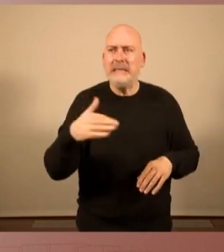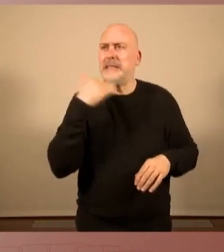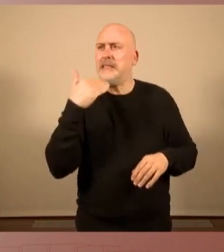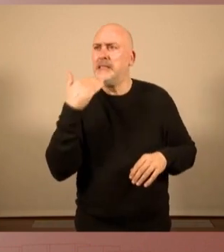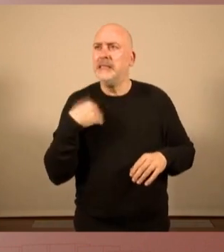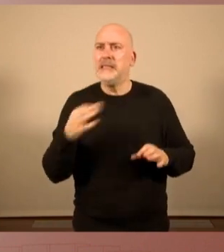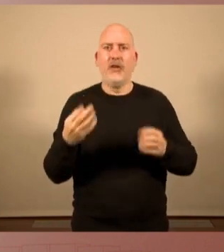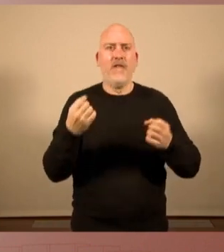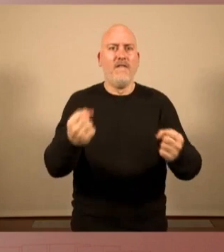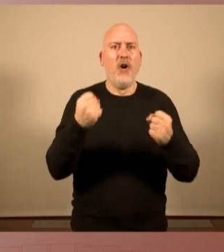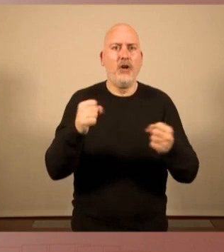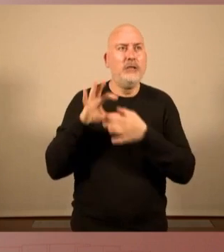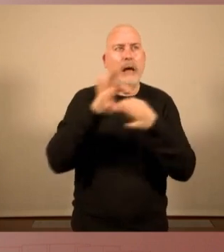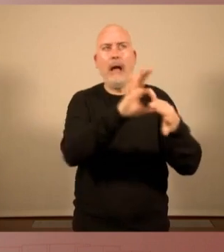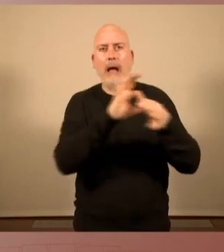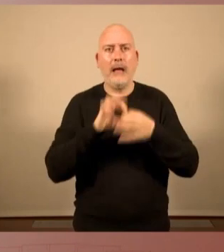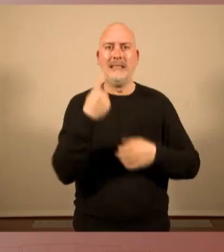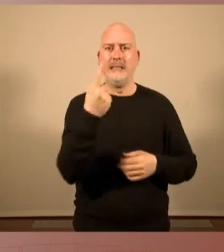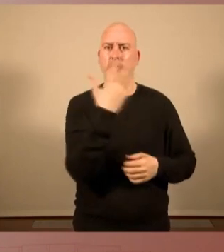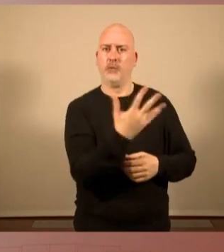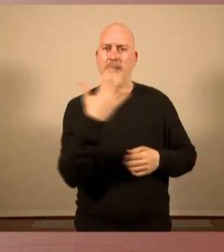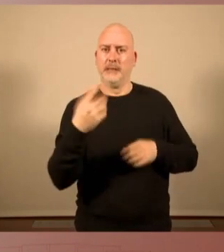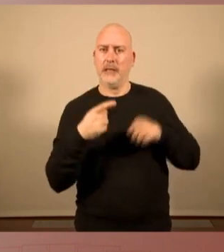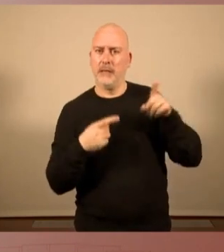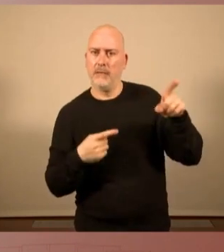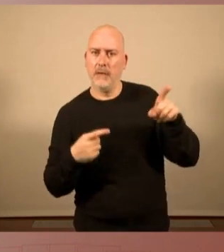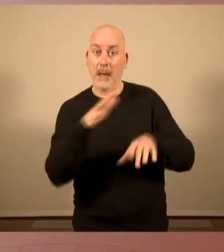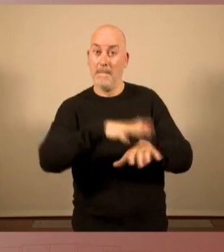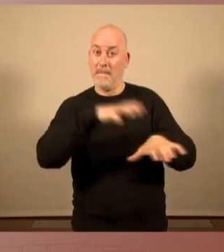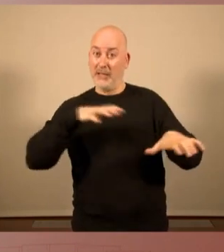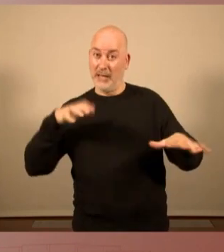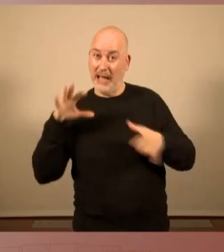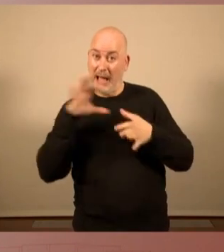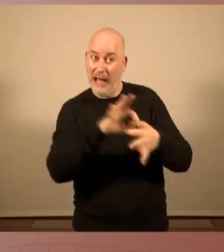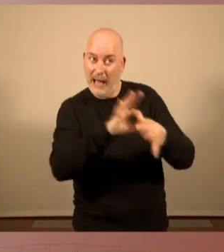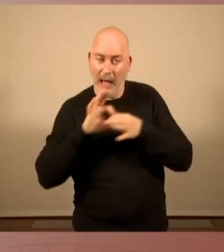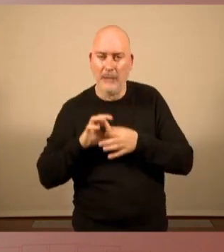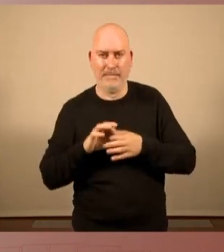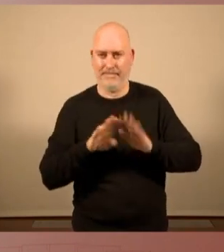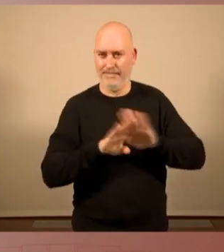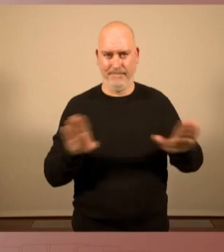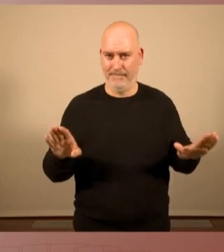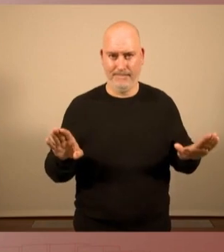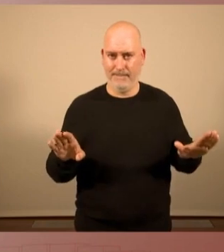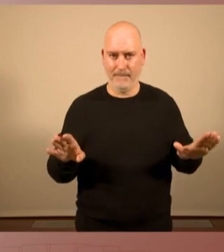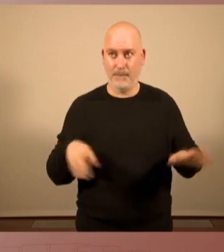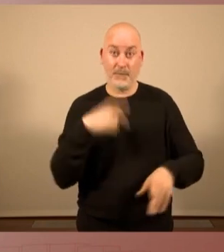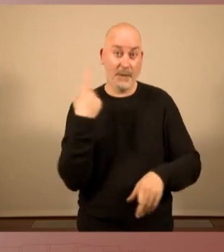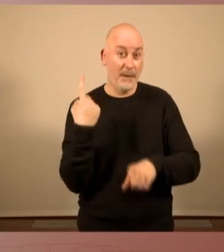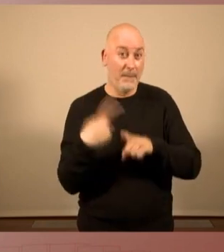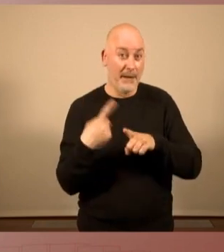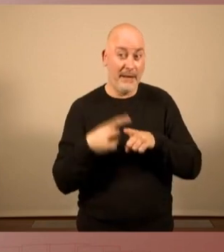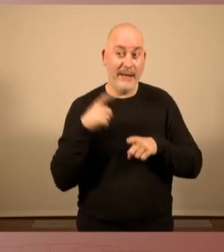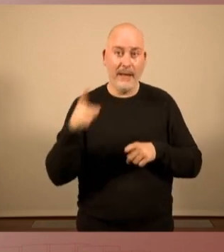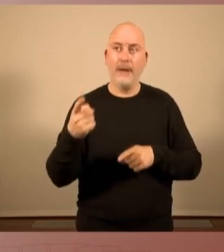155, cap majoria d'apuntelament del règim. Perquè quan l